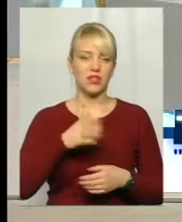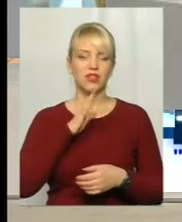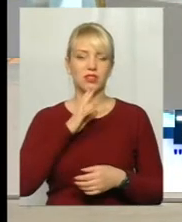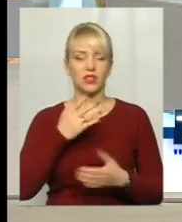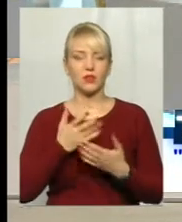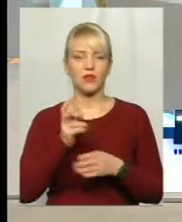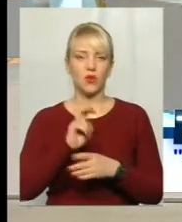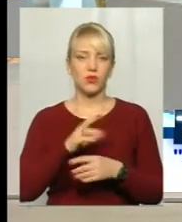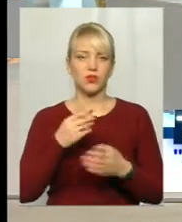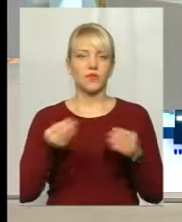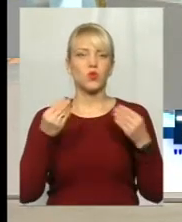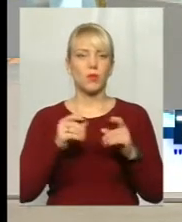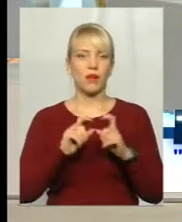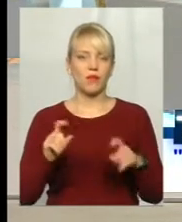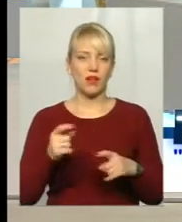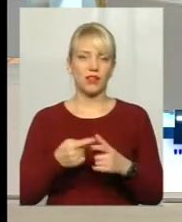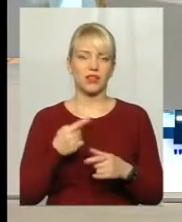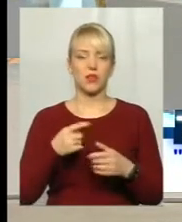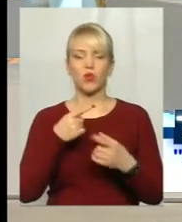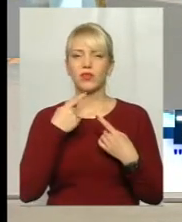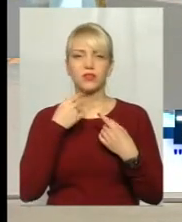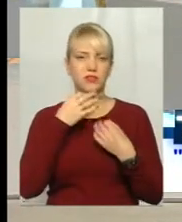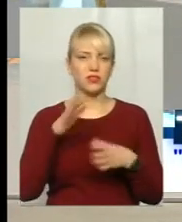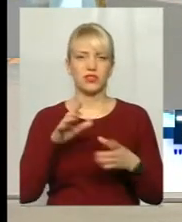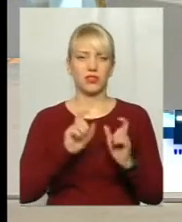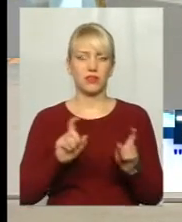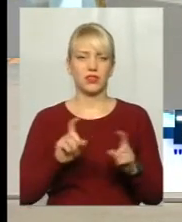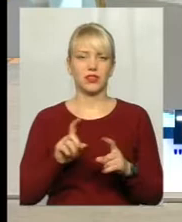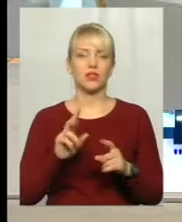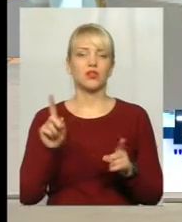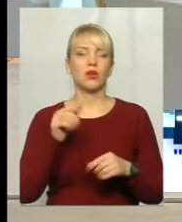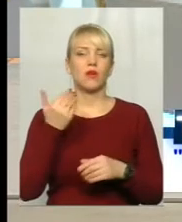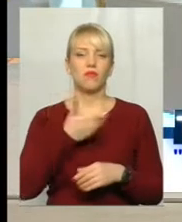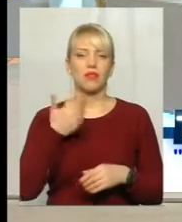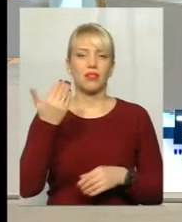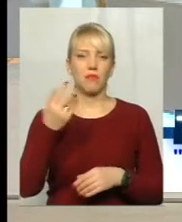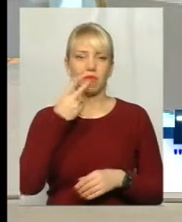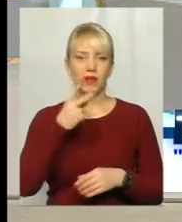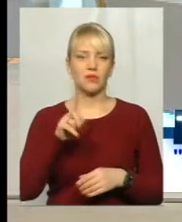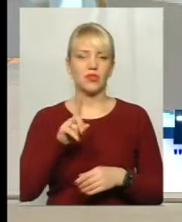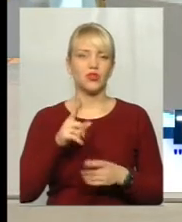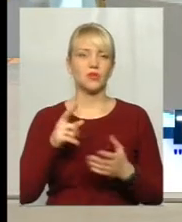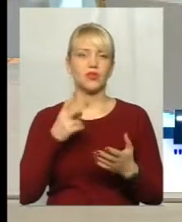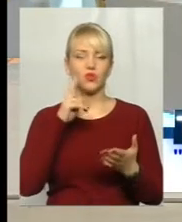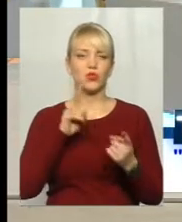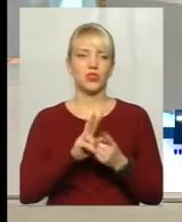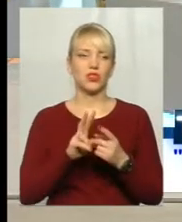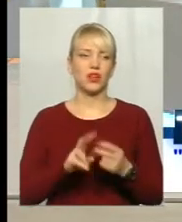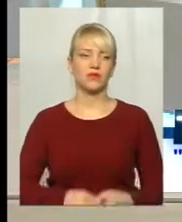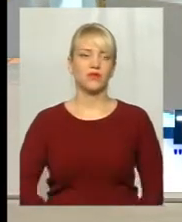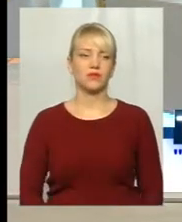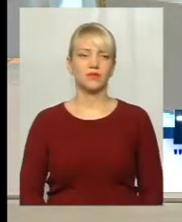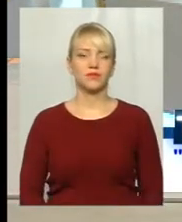або в іншу торгову мережу. І що ми там бачимо і які маніпуляції перші нас зустрічають? Давайте по черзі.